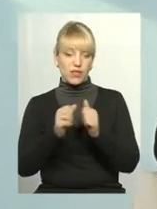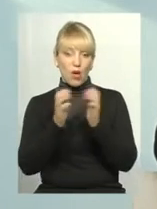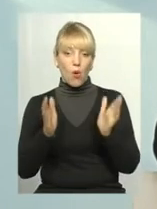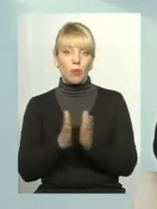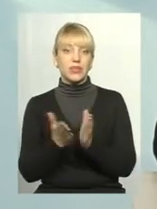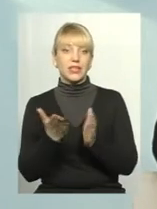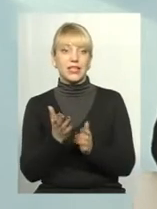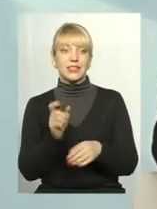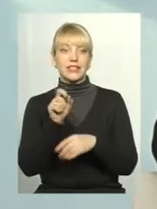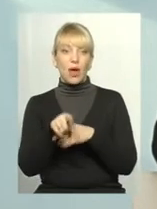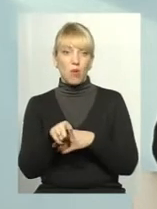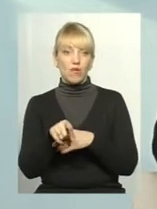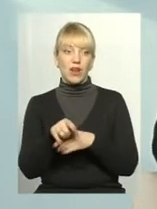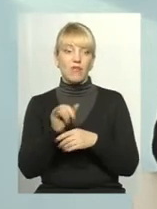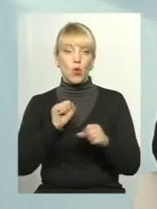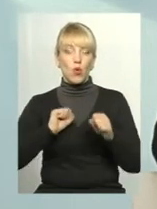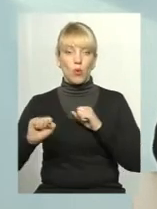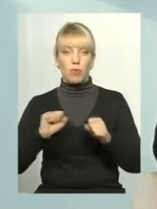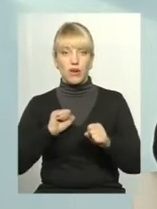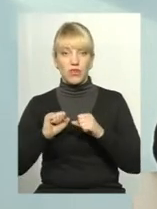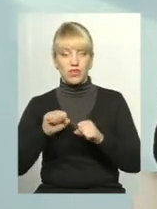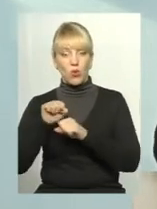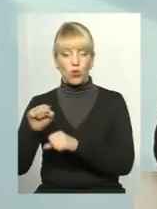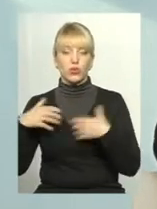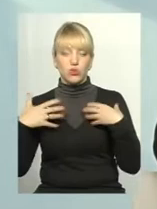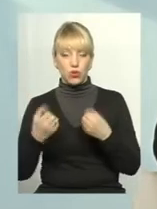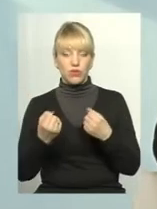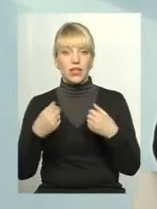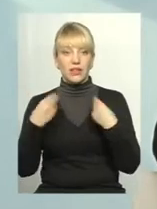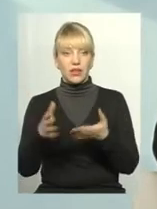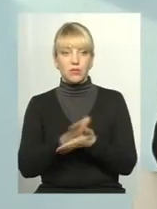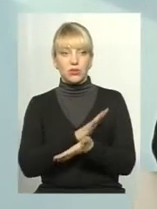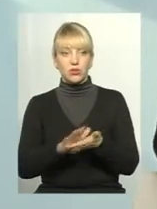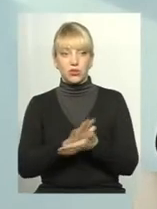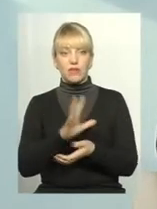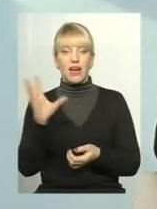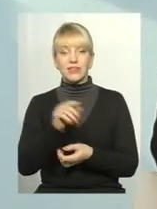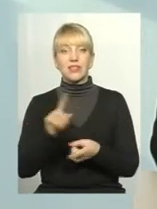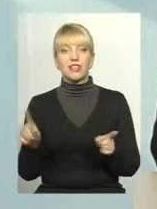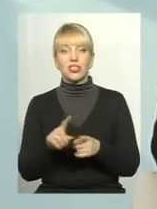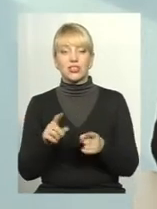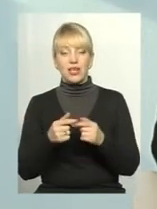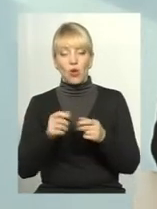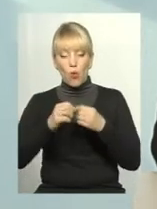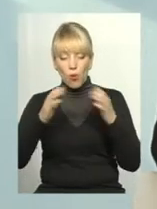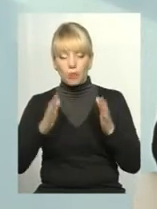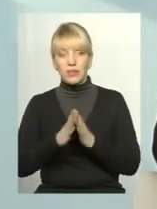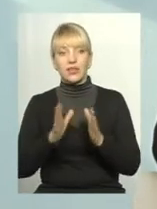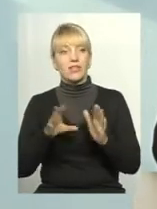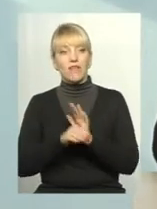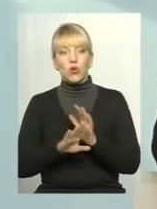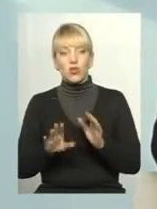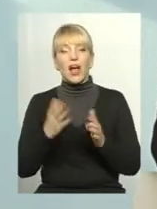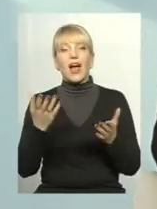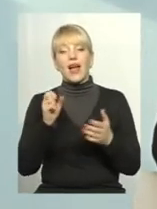замовляли управління охорони здоров'я, вони надавали людям безкоштовно, а все, що в цей обсяг не входило, але який